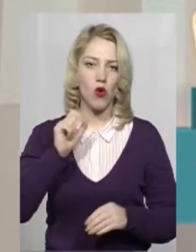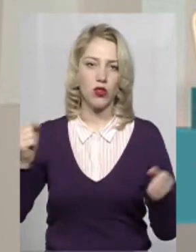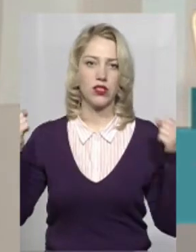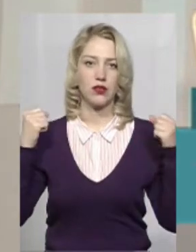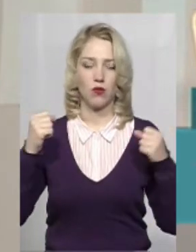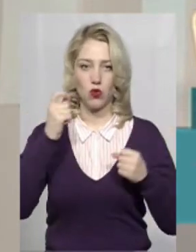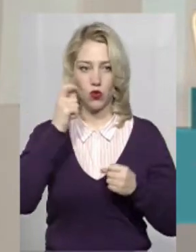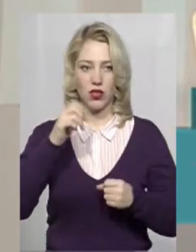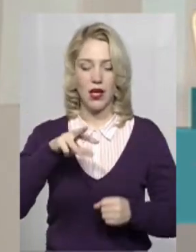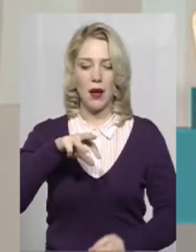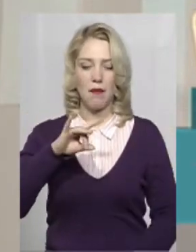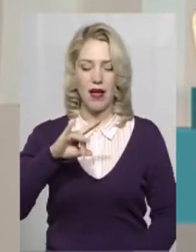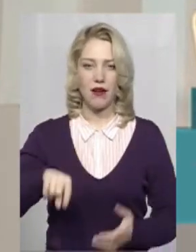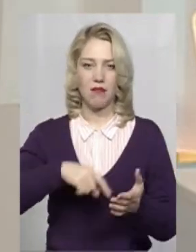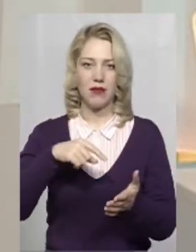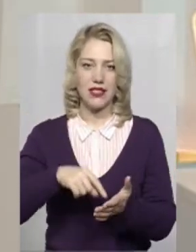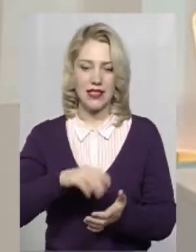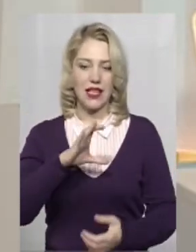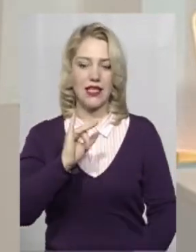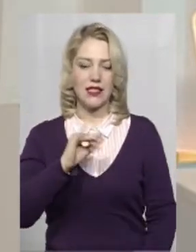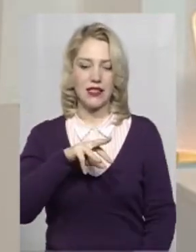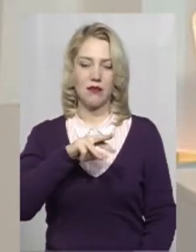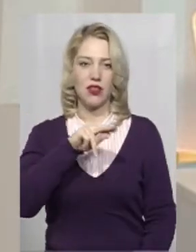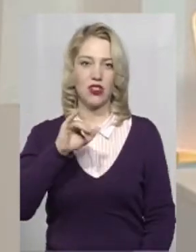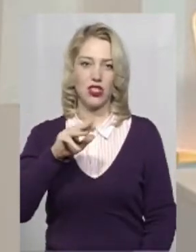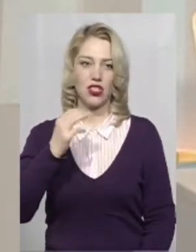України, та мер міста Олександр Семчишин.